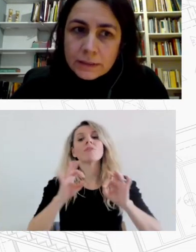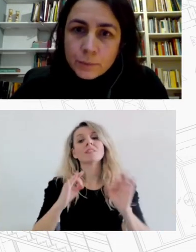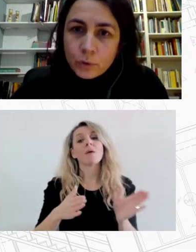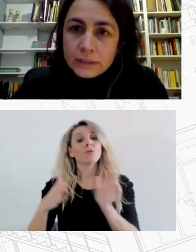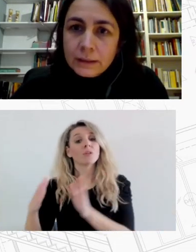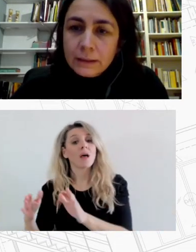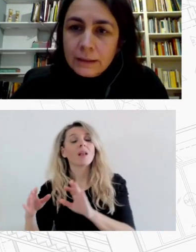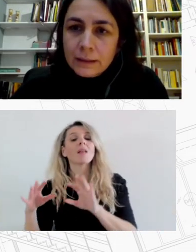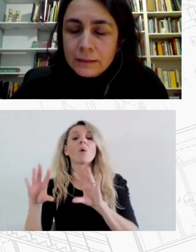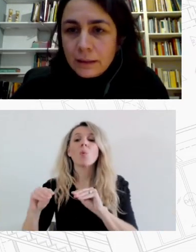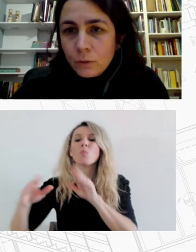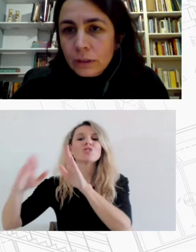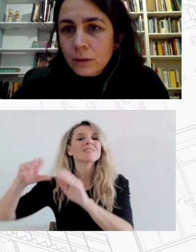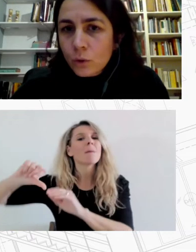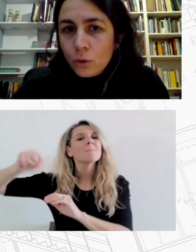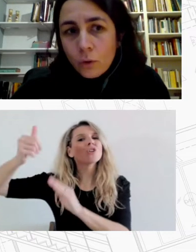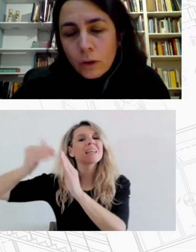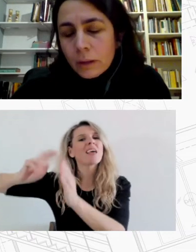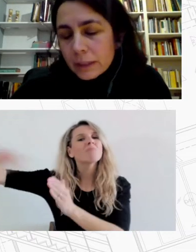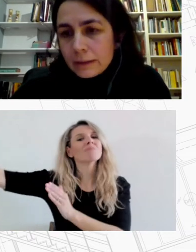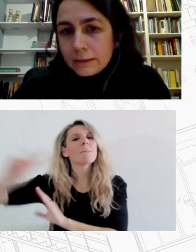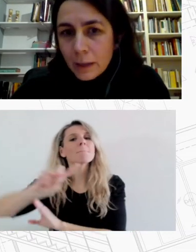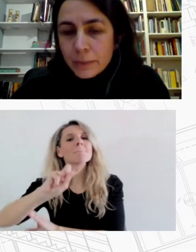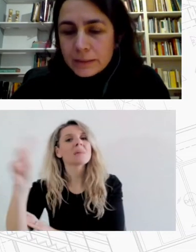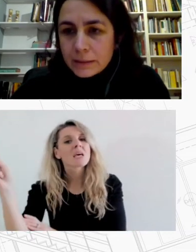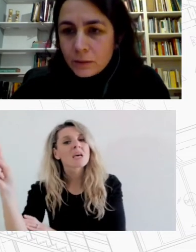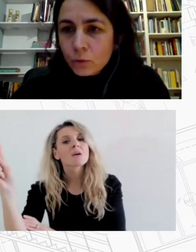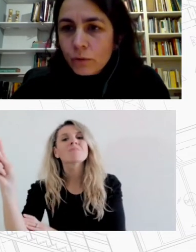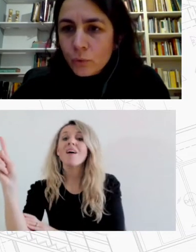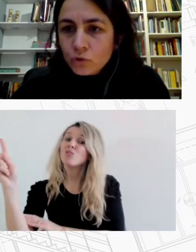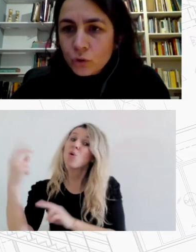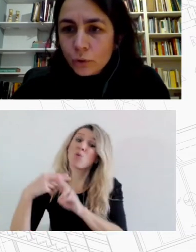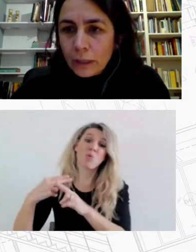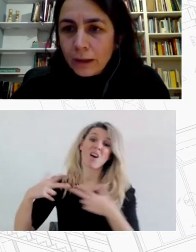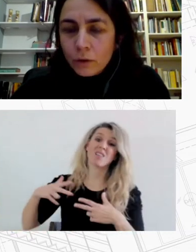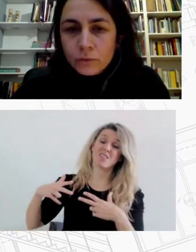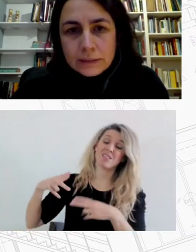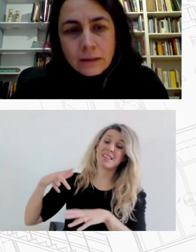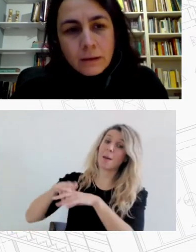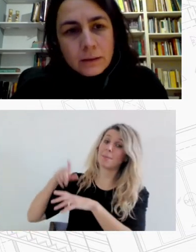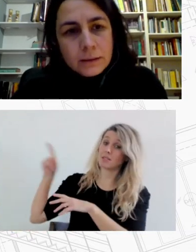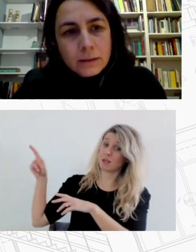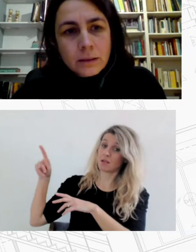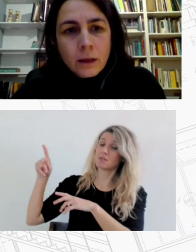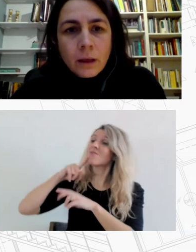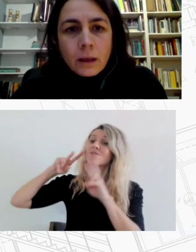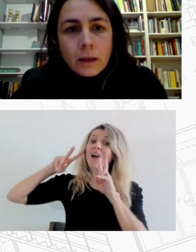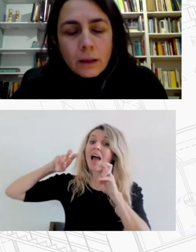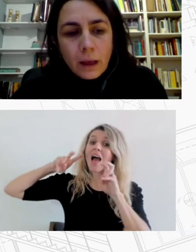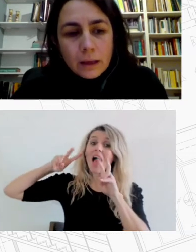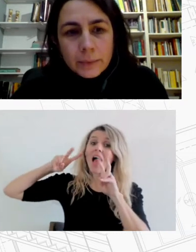προστασίας της πρώτης κατοικίας και εδώ κεντρικό ρόλο πήραν οι τράπεζες και όχι το δημόσιο τον έλεγχο αυτής της διαδικασίας